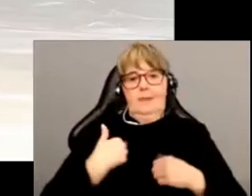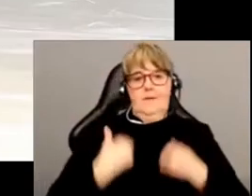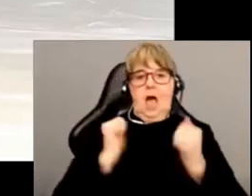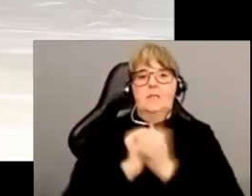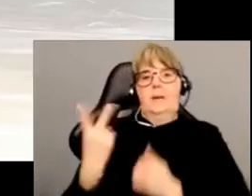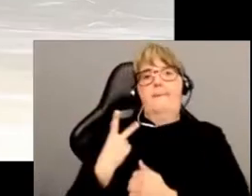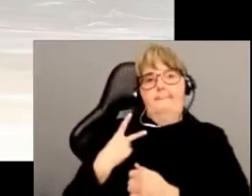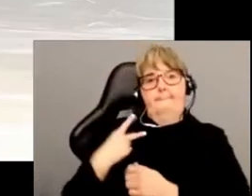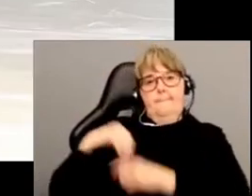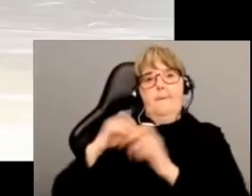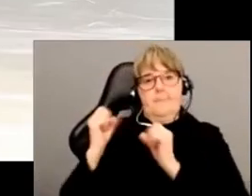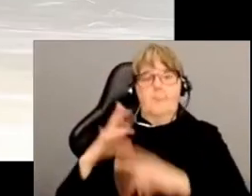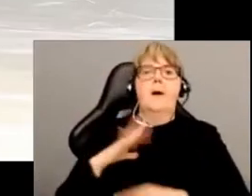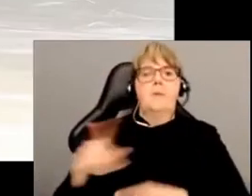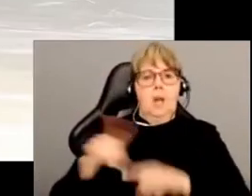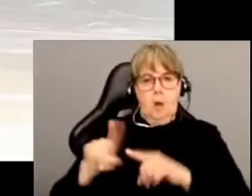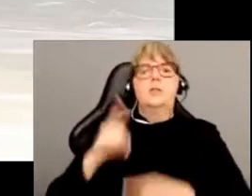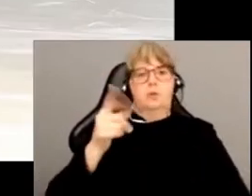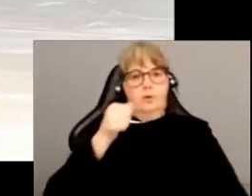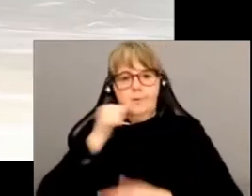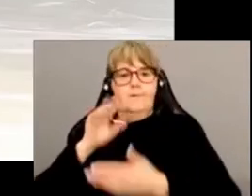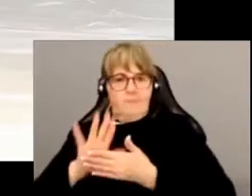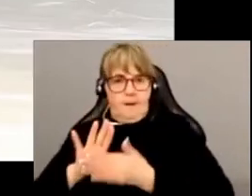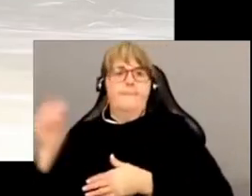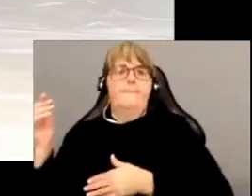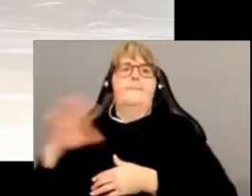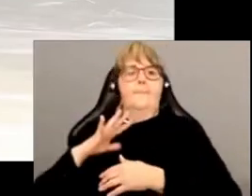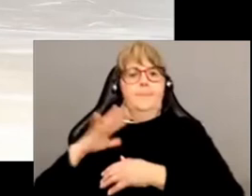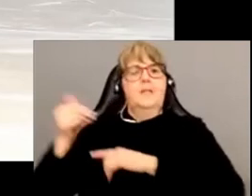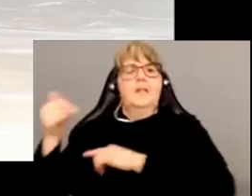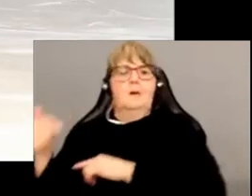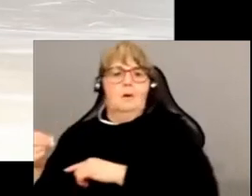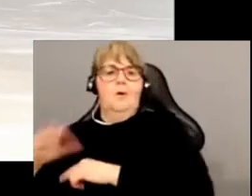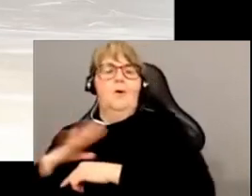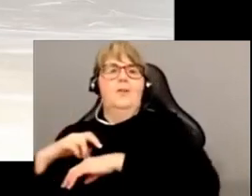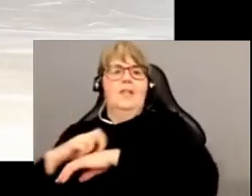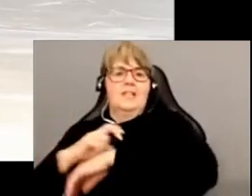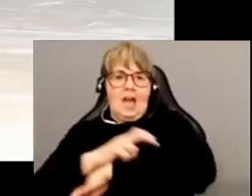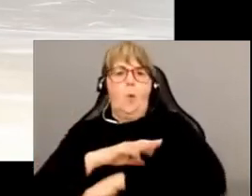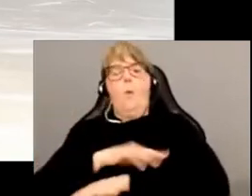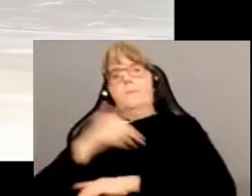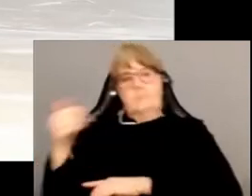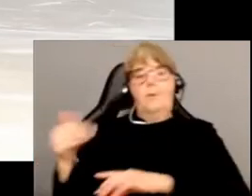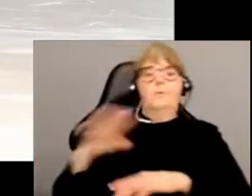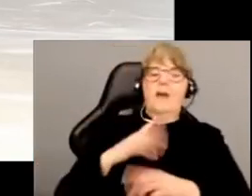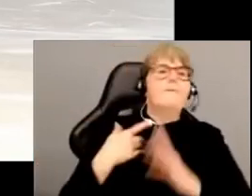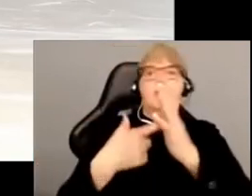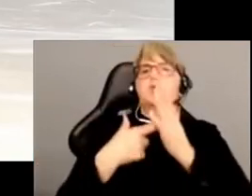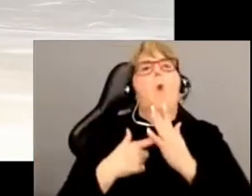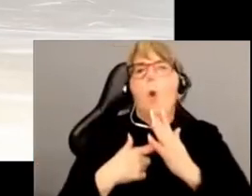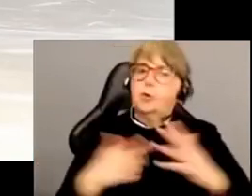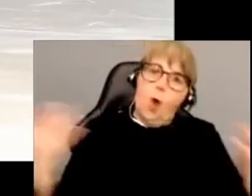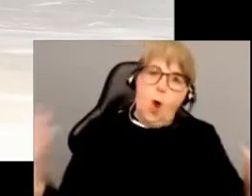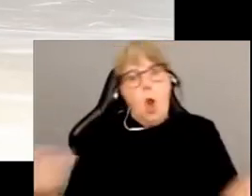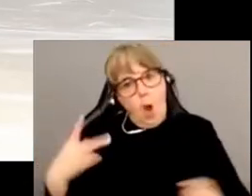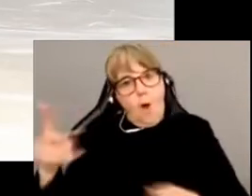Je vis aussi avec une femme et un escargot qui s'appellent Malou et Cerfeuil, mais ils'ont pas souhaité que je montre leur photo. Donc dans mon